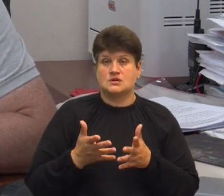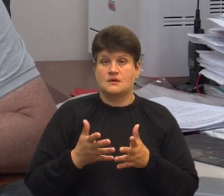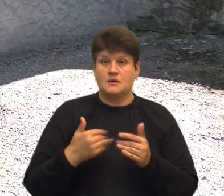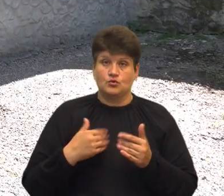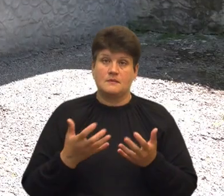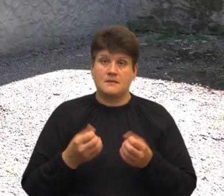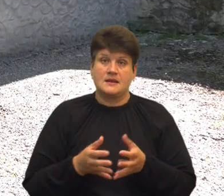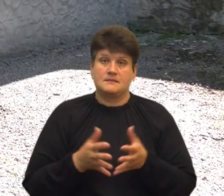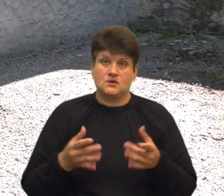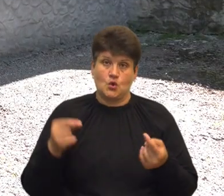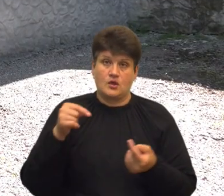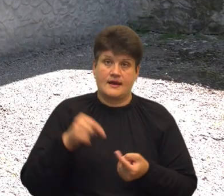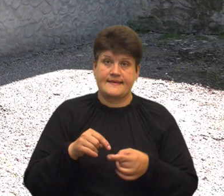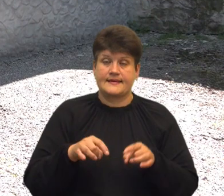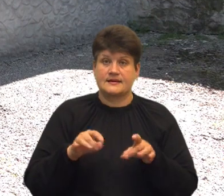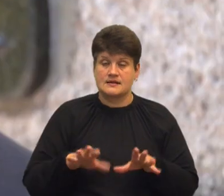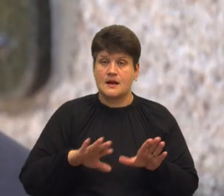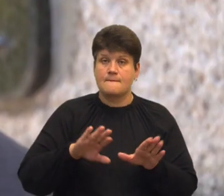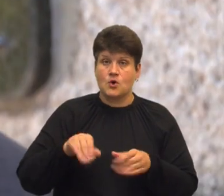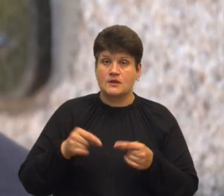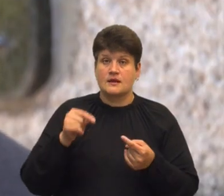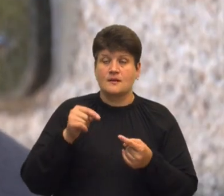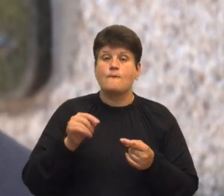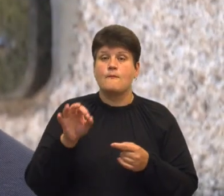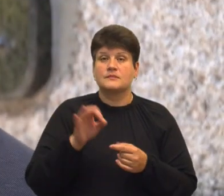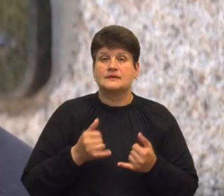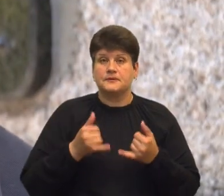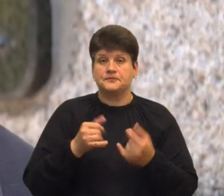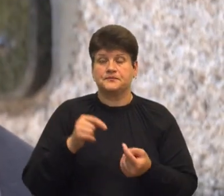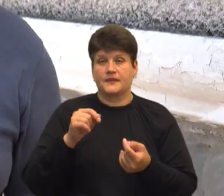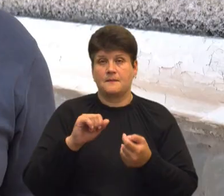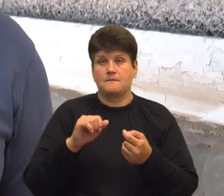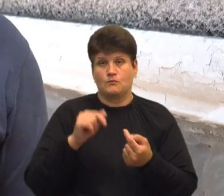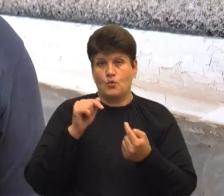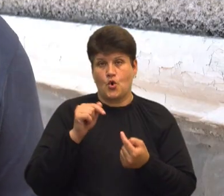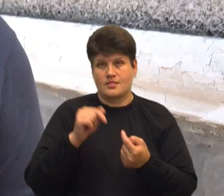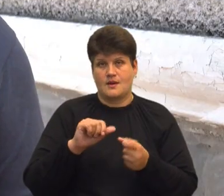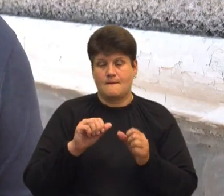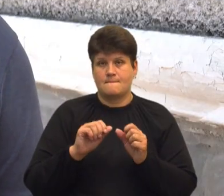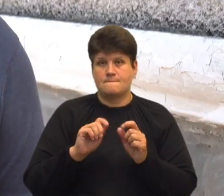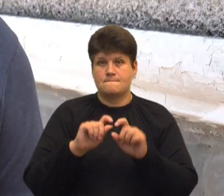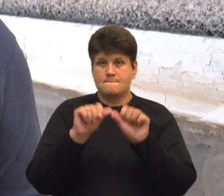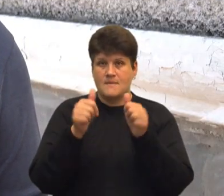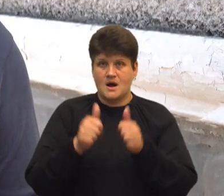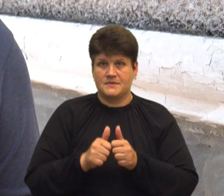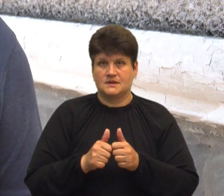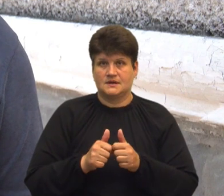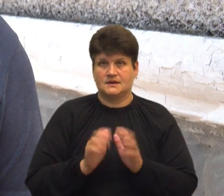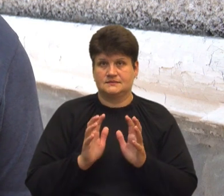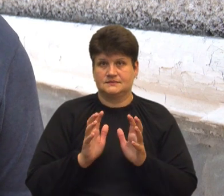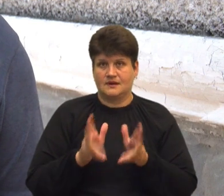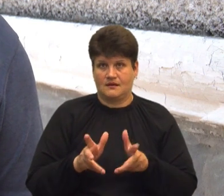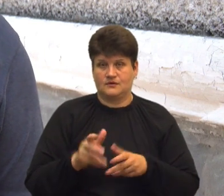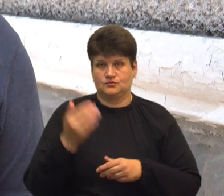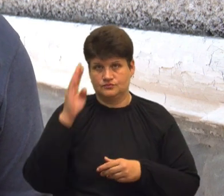конкретні рішення Проти пам'ятника радянському трактору і житель громади Михайло Новінчук В них має бути відчуття встиду і сорому, чесне